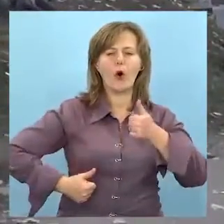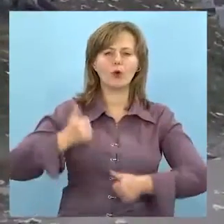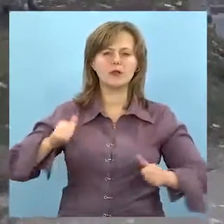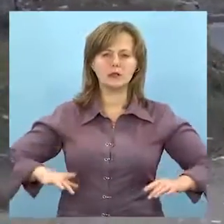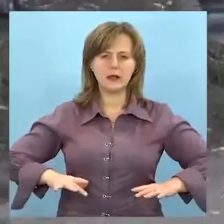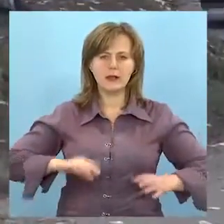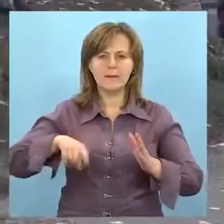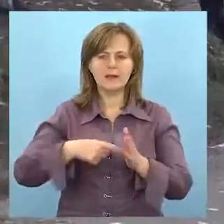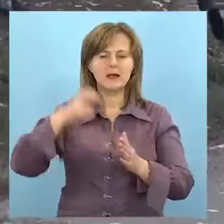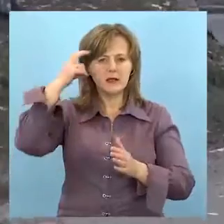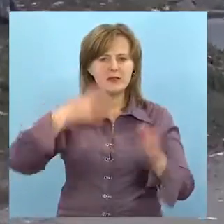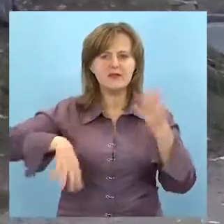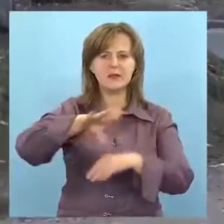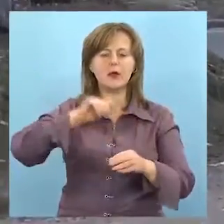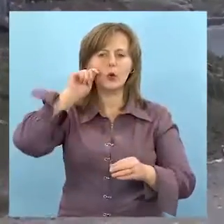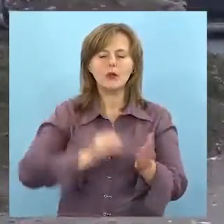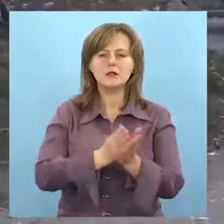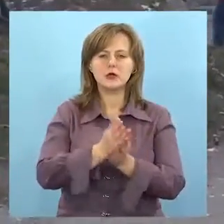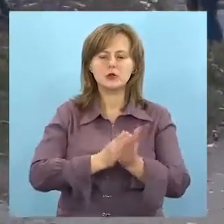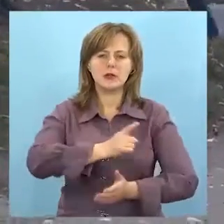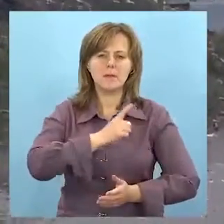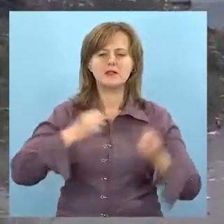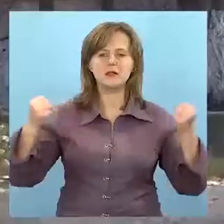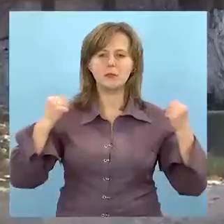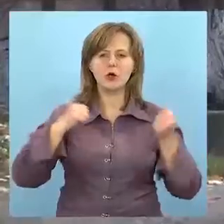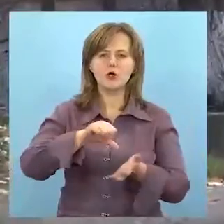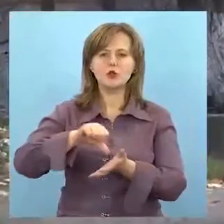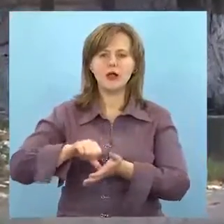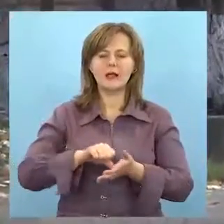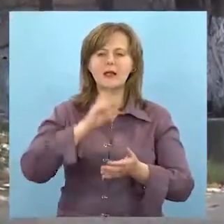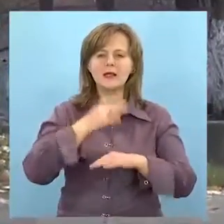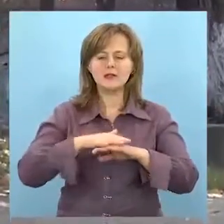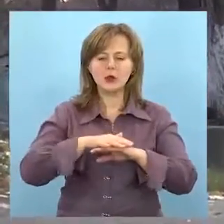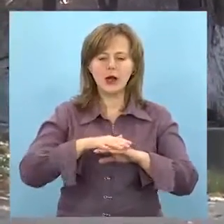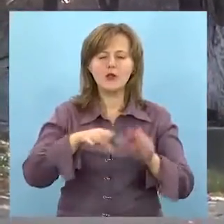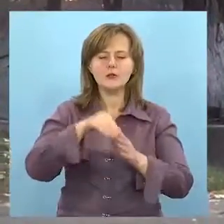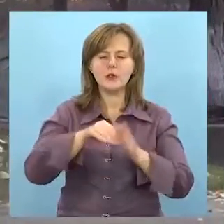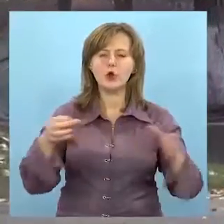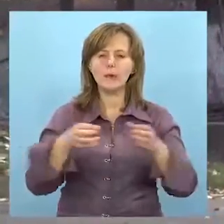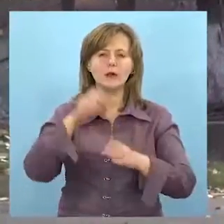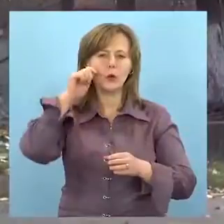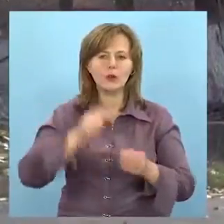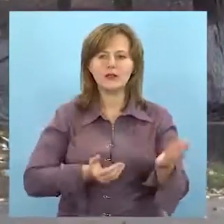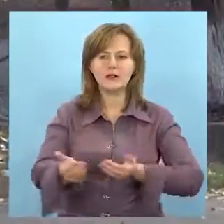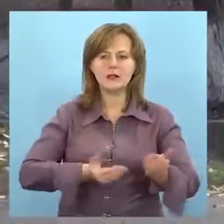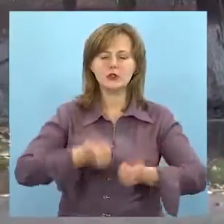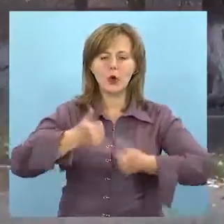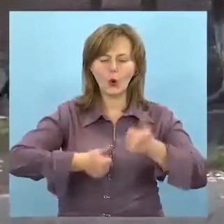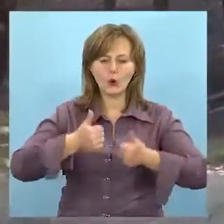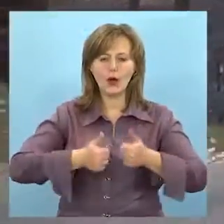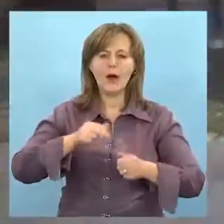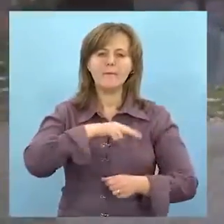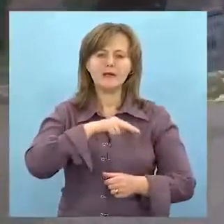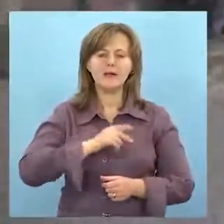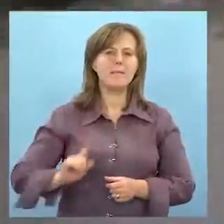гордість тренера міста Київщини та всієї України. Заслужений майстер спорту, член національної збірної команди України з